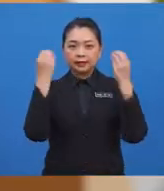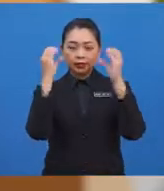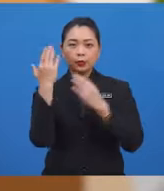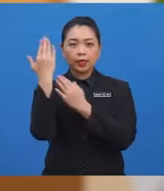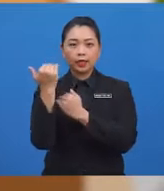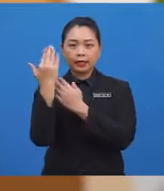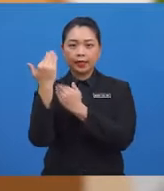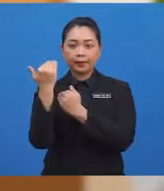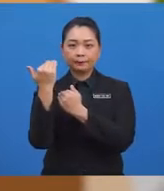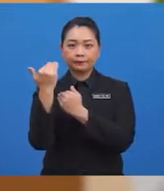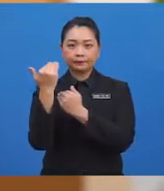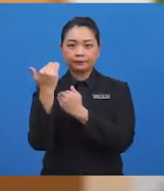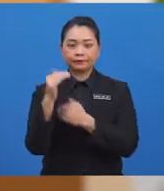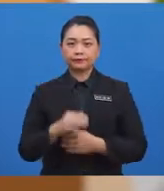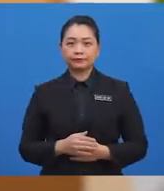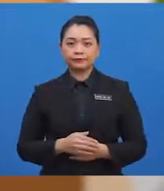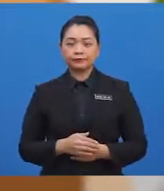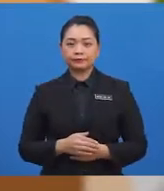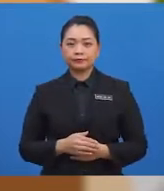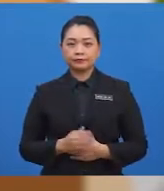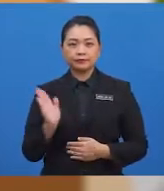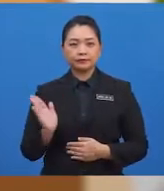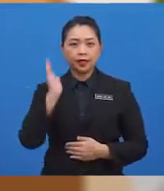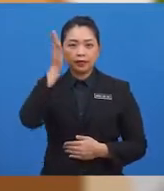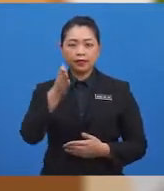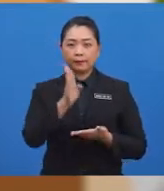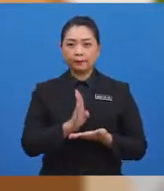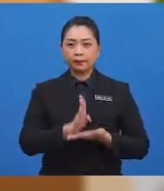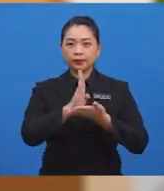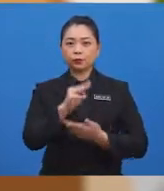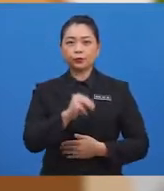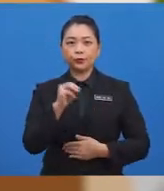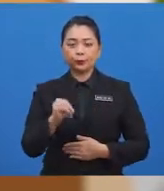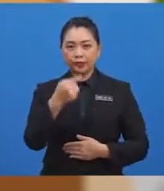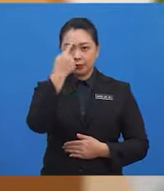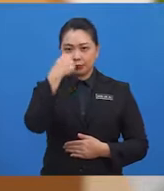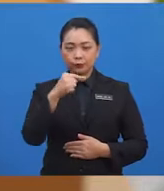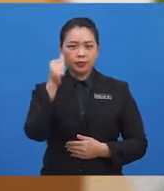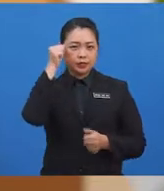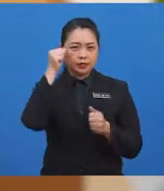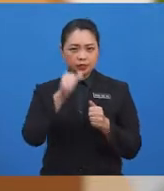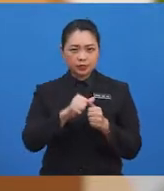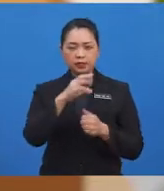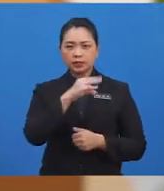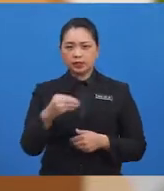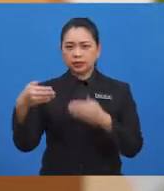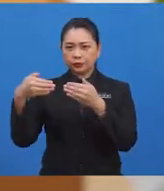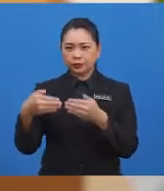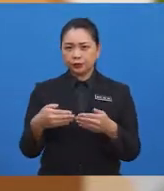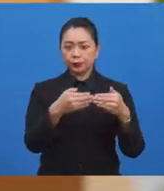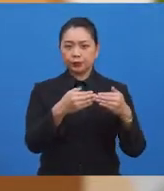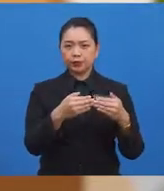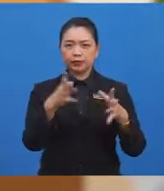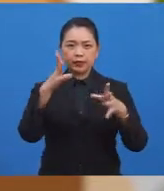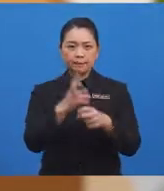Gusari berharap ia akan membantu murid-murid untuk mengingat dan seluruhnya